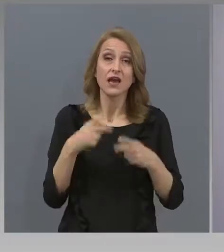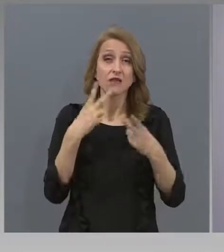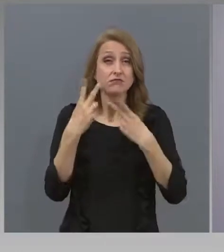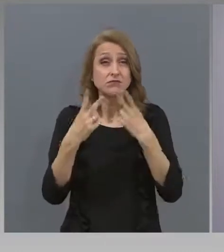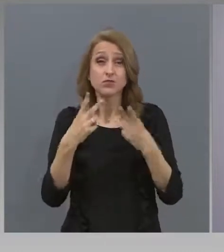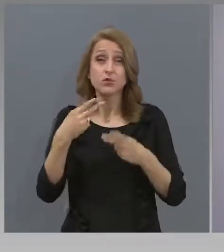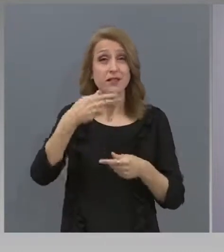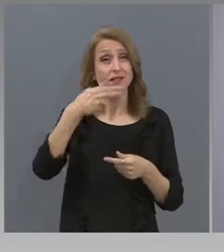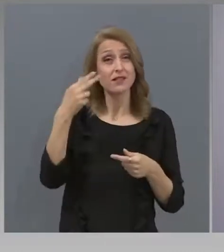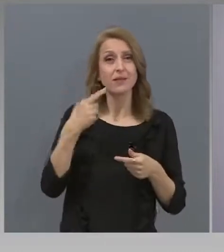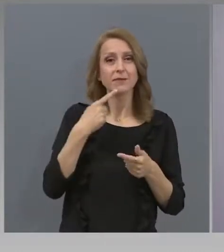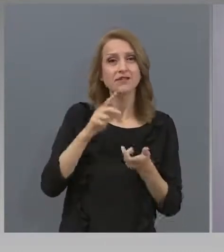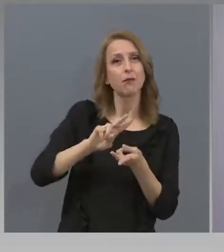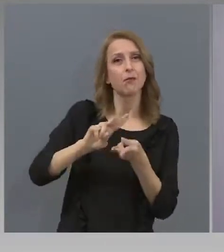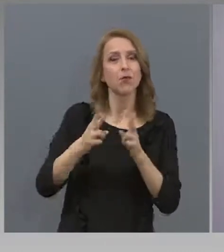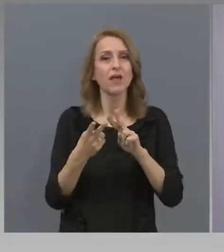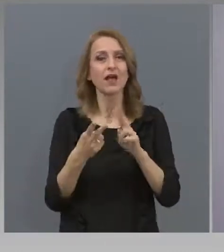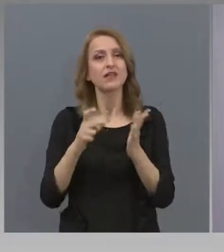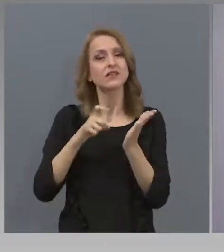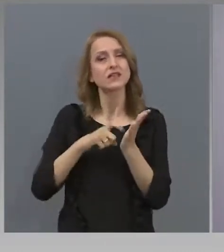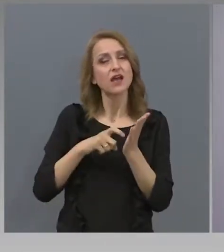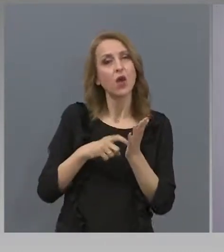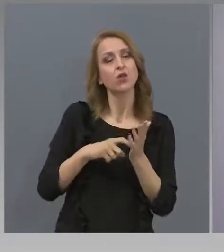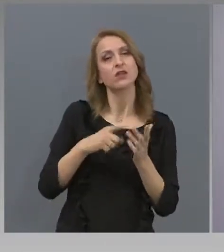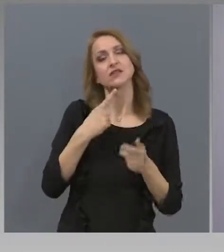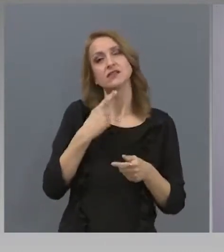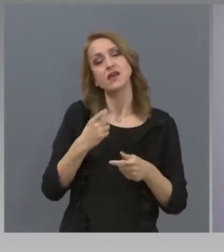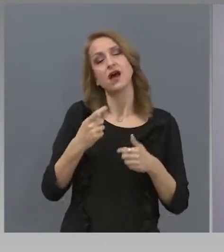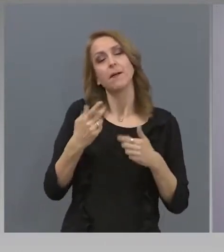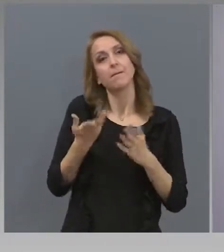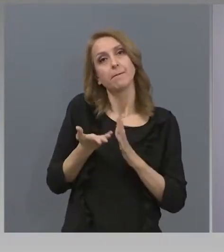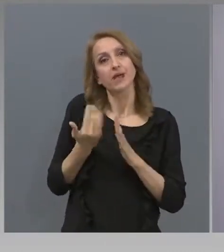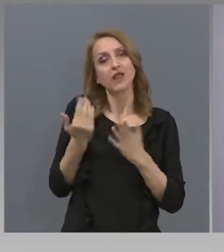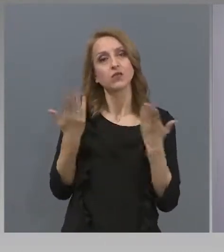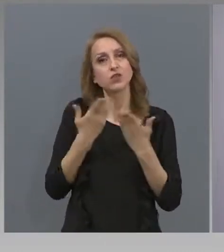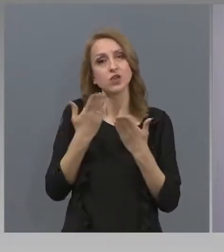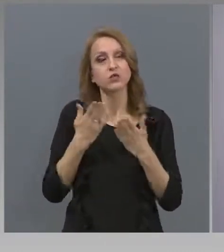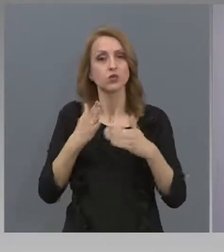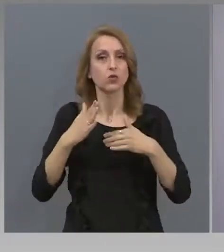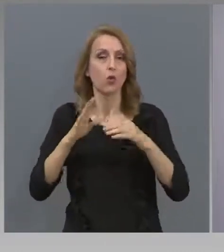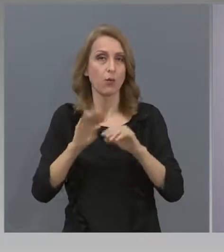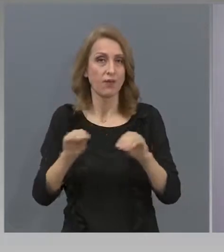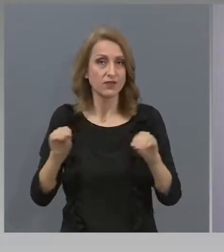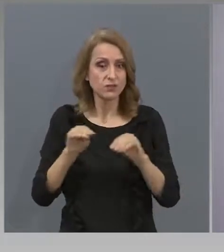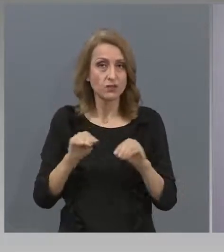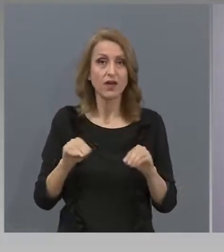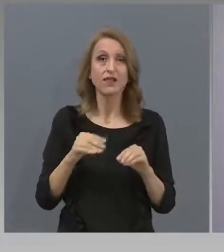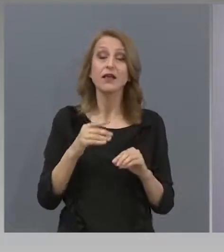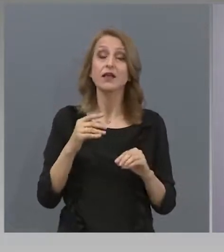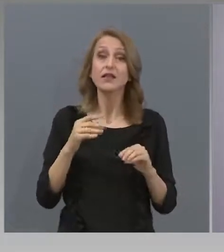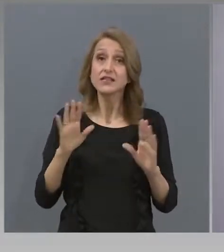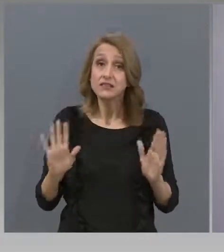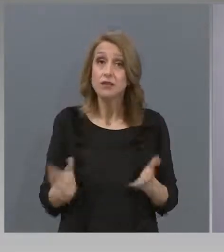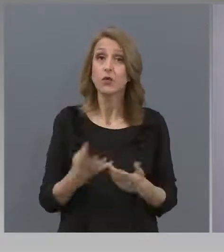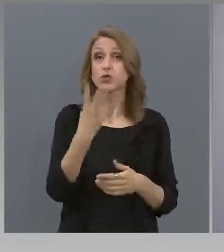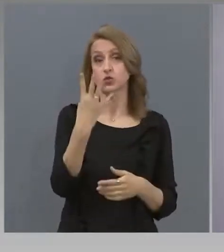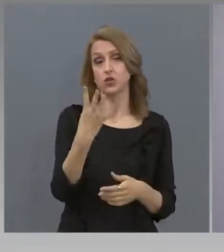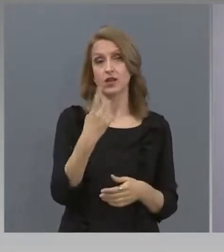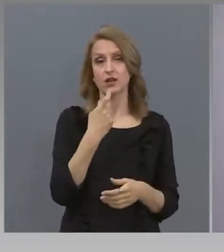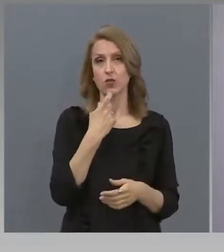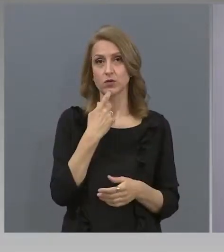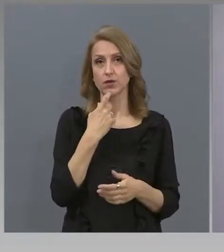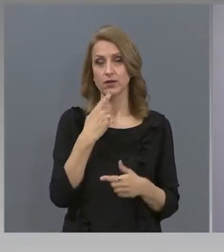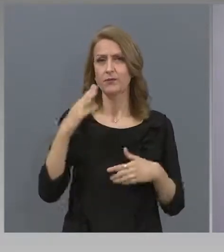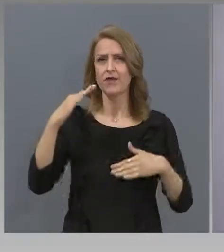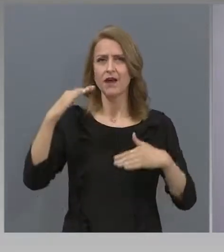закона за предучището-учището образование, за въвеждането на задължителна подготовка на децата на 4 години. Не само, че разликата е